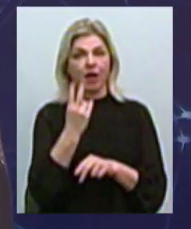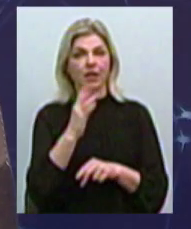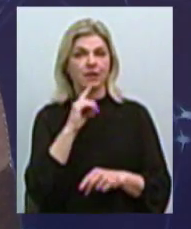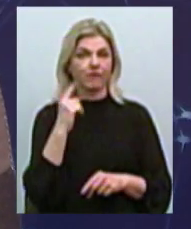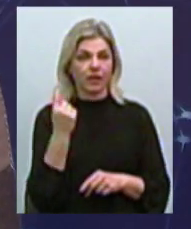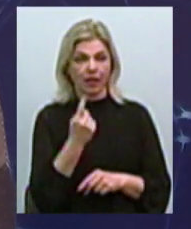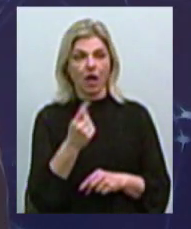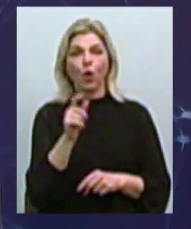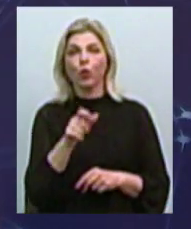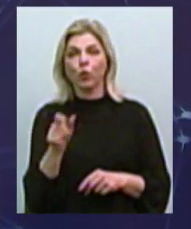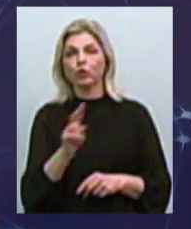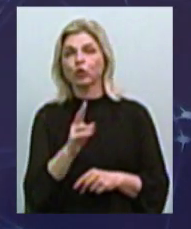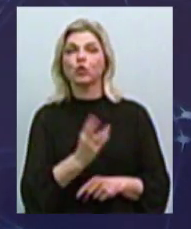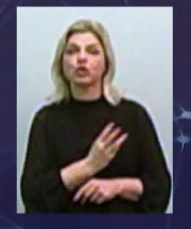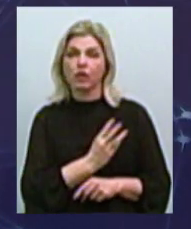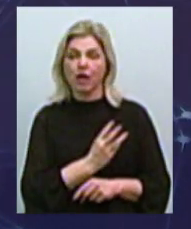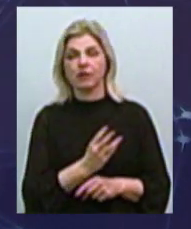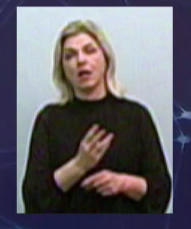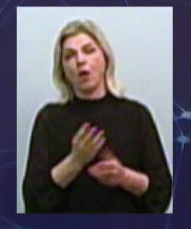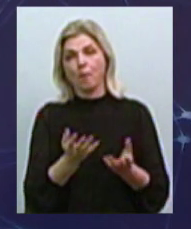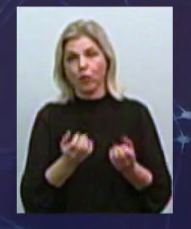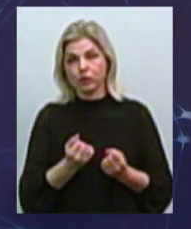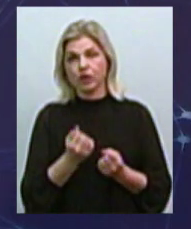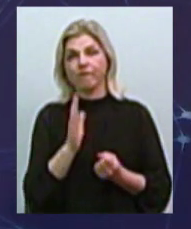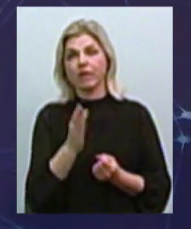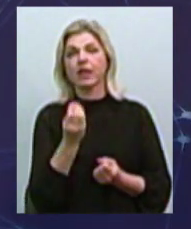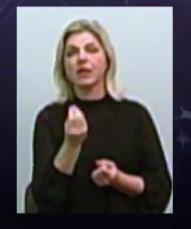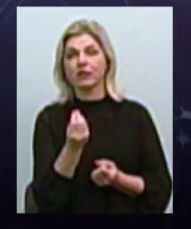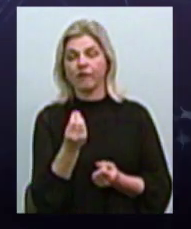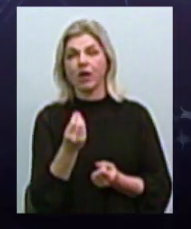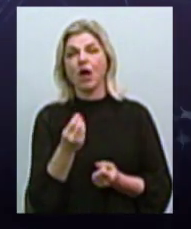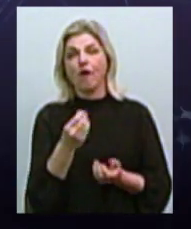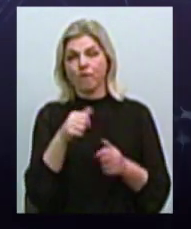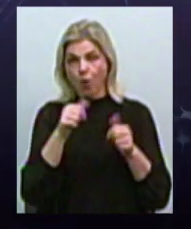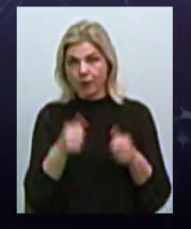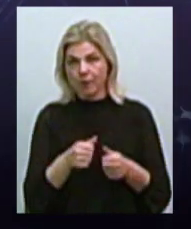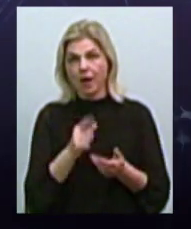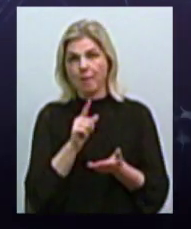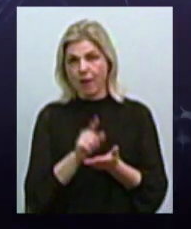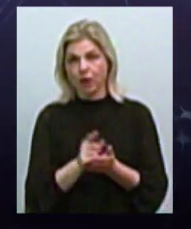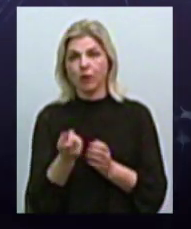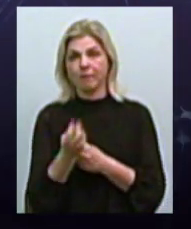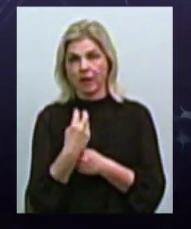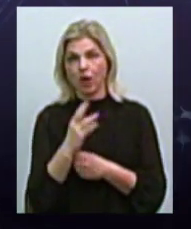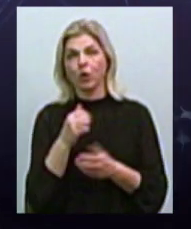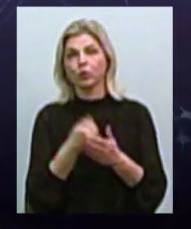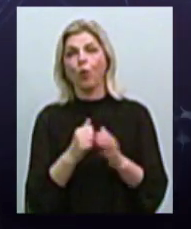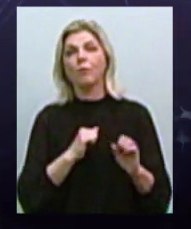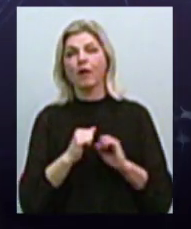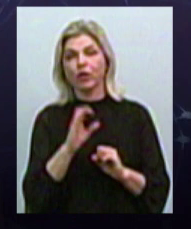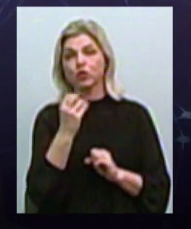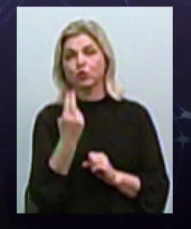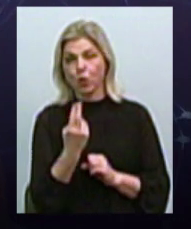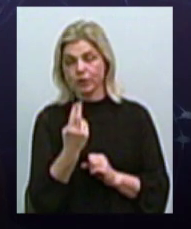Пільговики, які виявляють бажання отримувати у грошовій готівковій формі, мають прийти до управління соціального